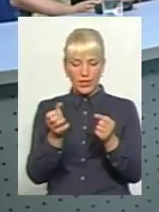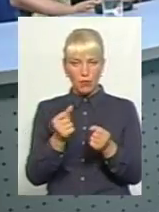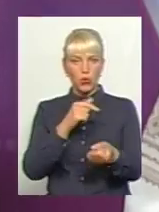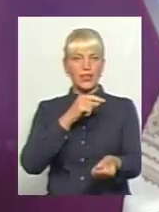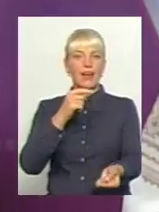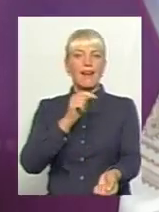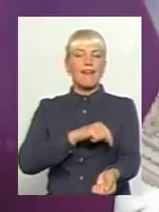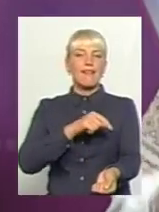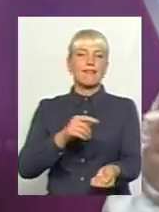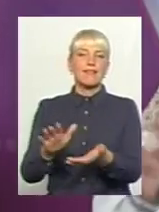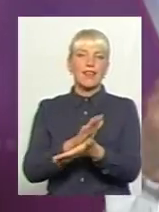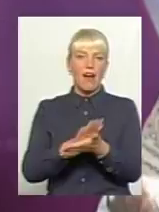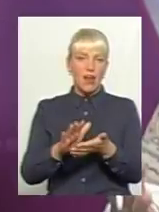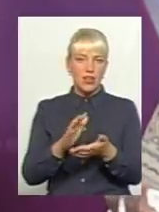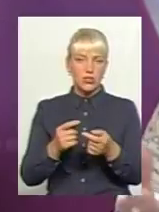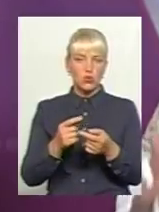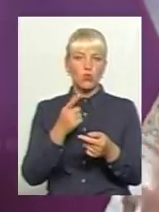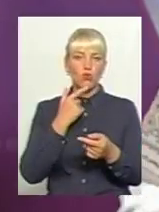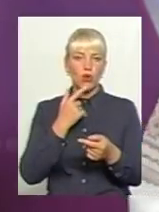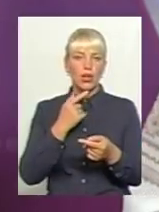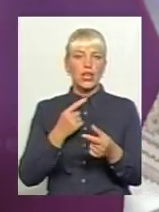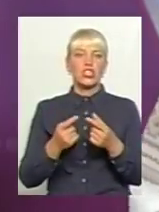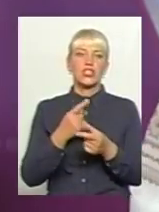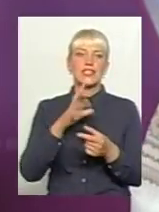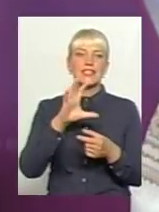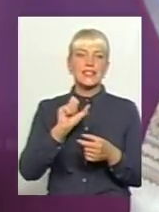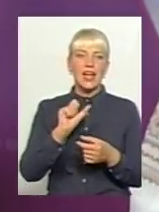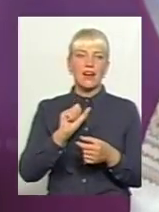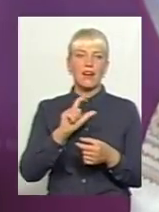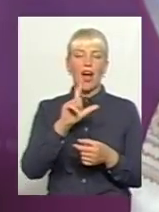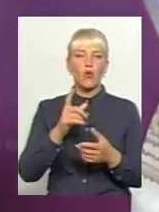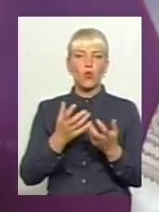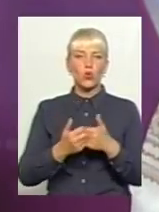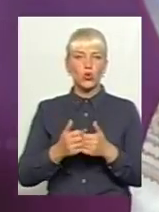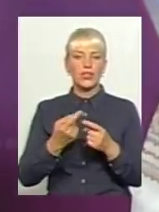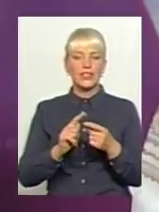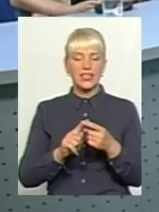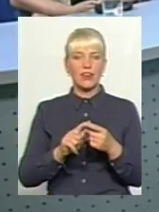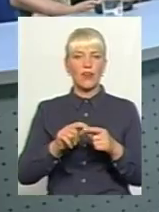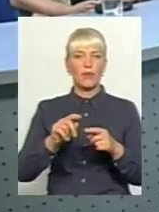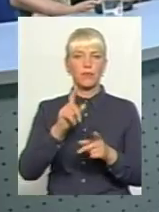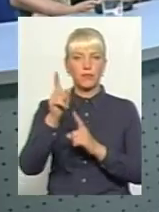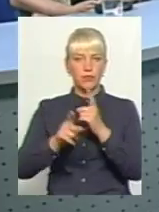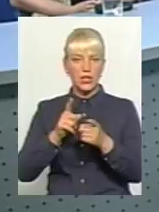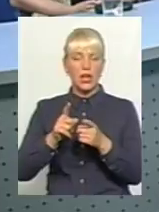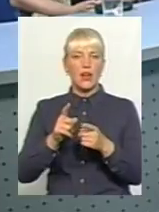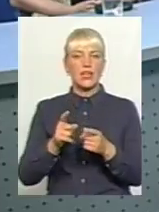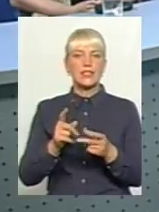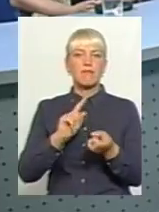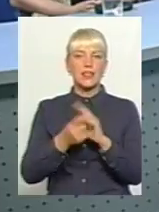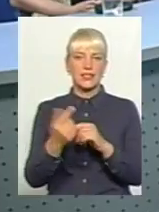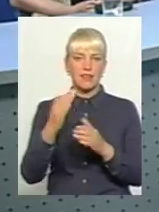можна сказати, що за рахунок цих реформувань зміниться якось якісно їхнє життя? Ми сподіваємося, що так буде, і що, скажімо,